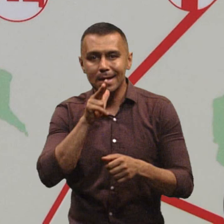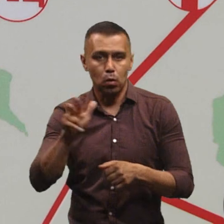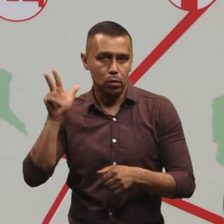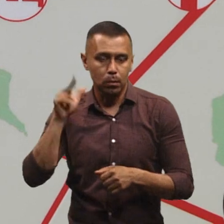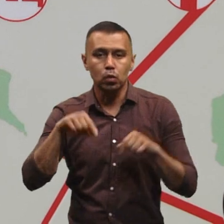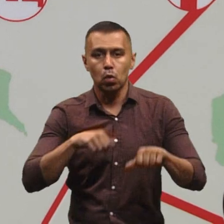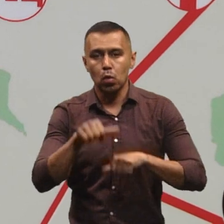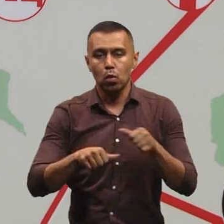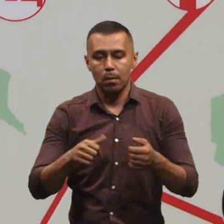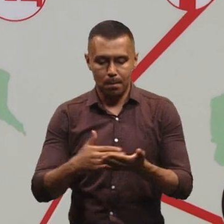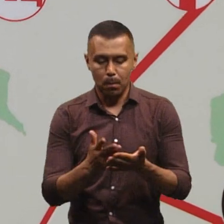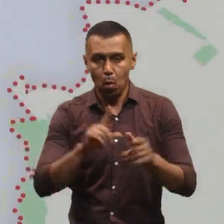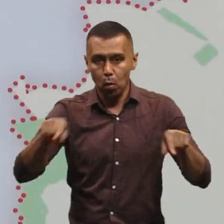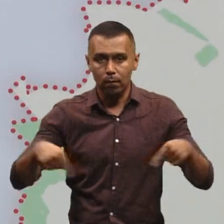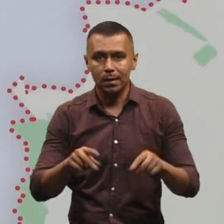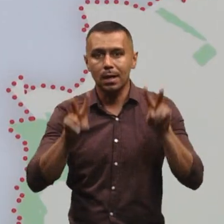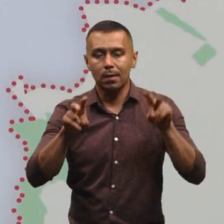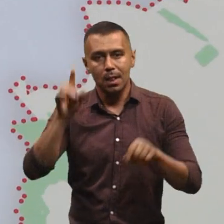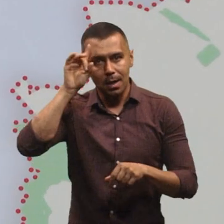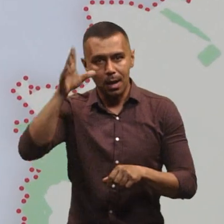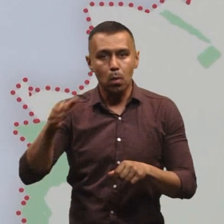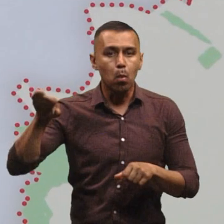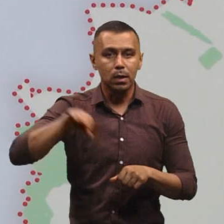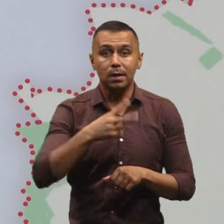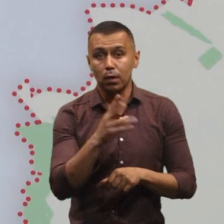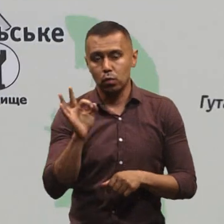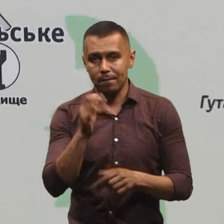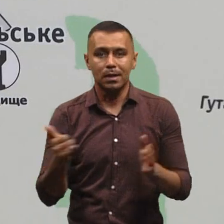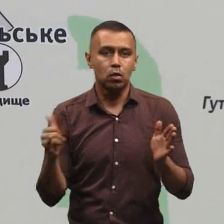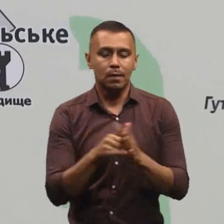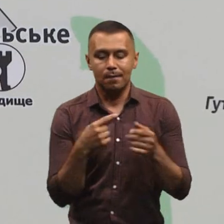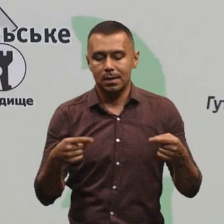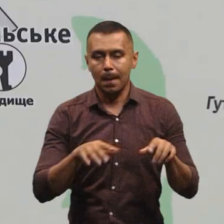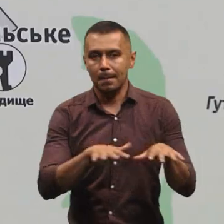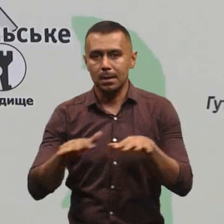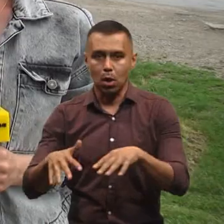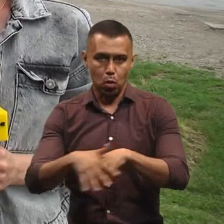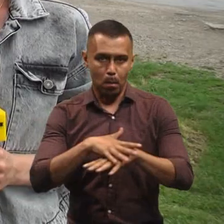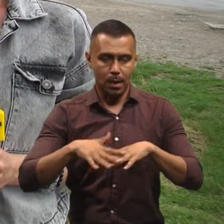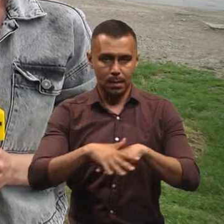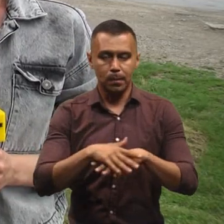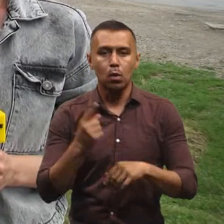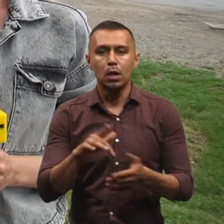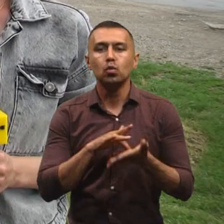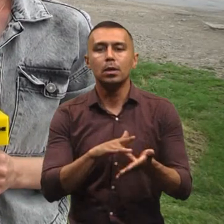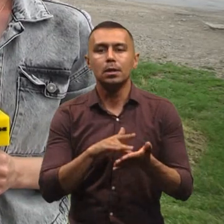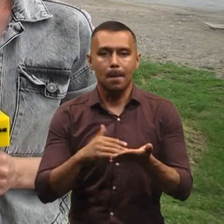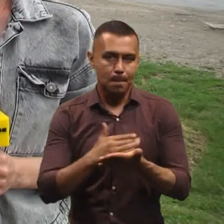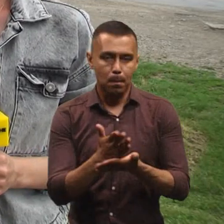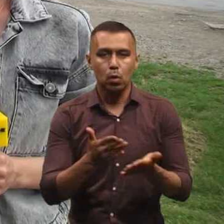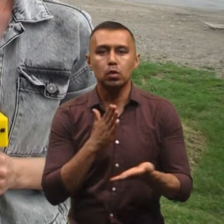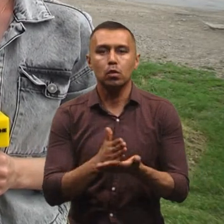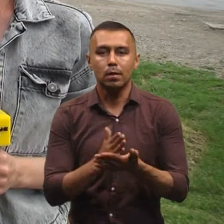тому. Цьогоріч мапу оновили, назвали легенди Понизя 2.0 і встановили в різних куточках громади. Одна з туристичних мап